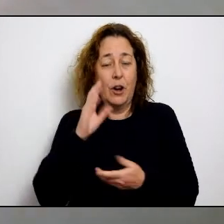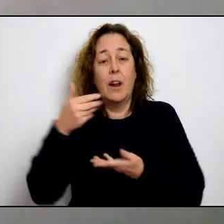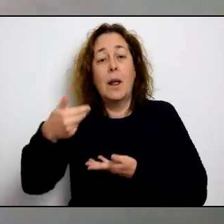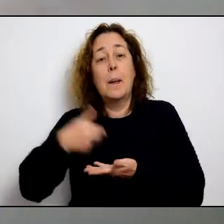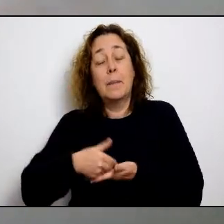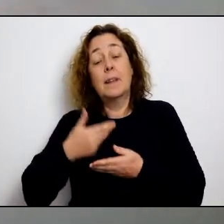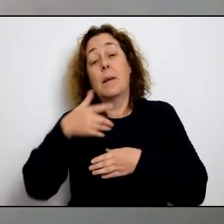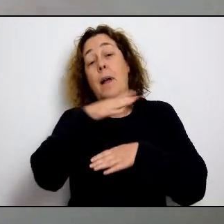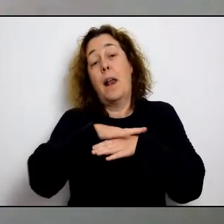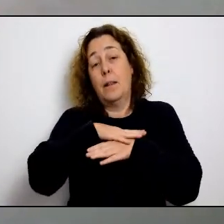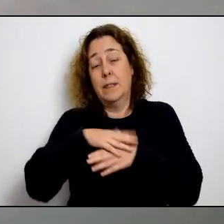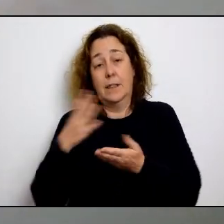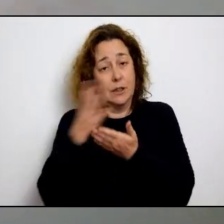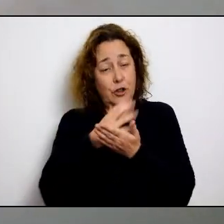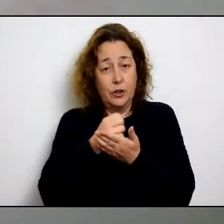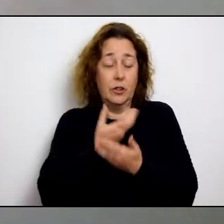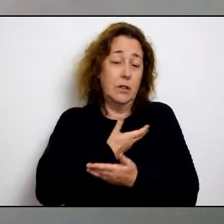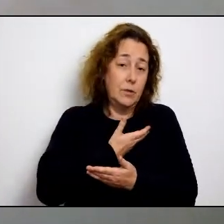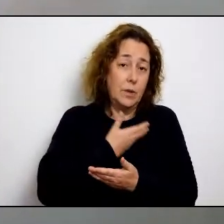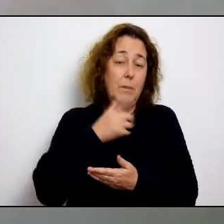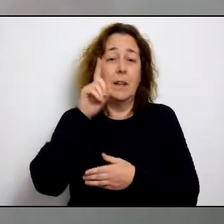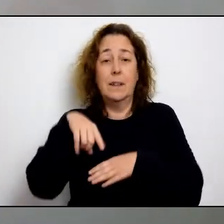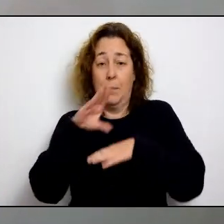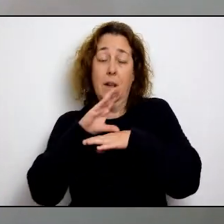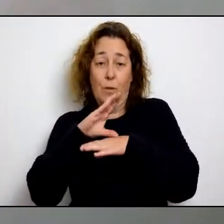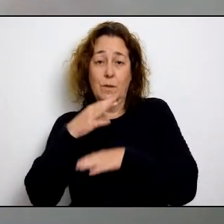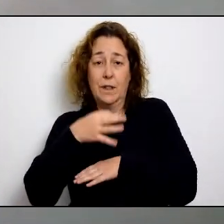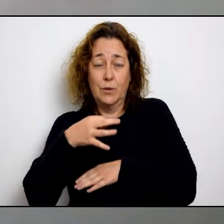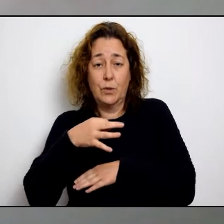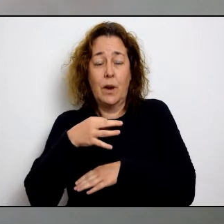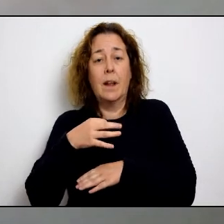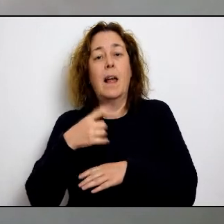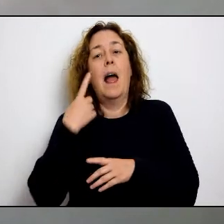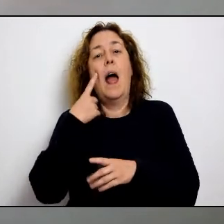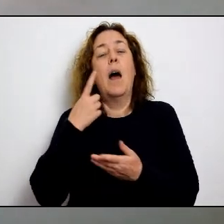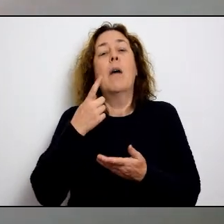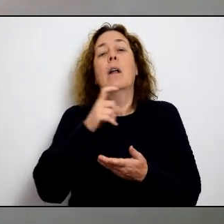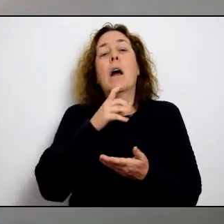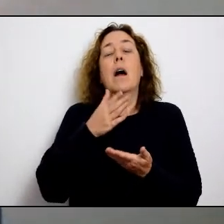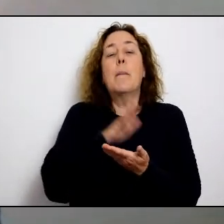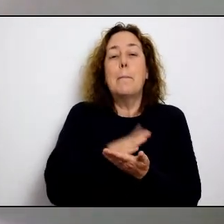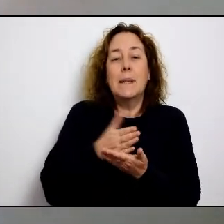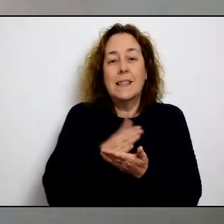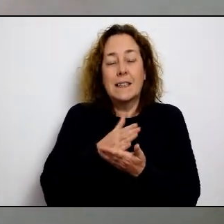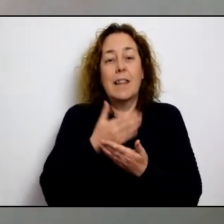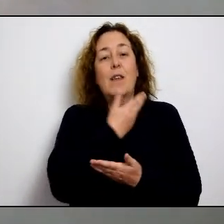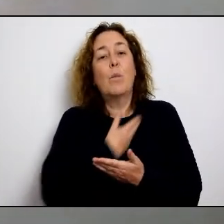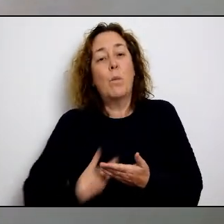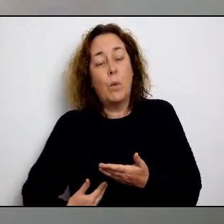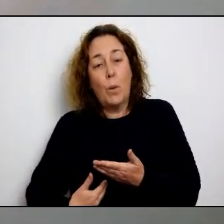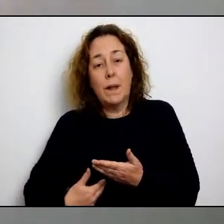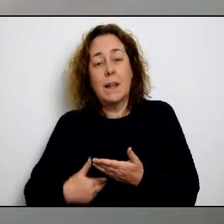Una petició important ve per part de les diferents associacions de comerciants de la nostra illa que ens han demanat a totes les administracions en els diferents